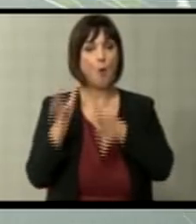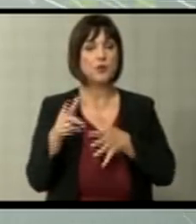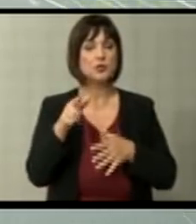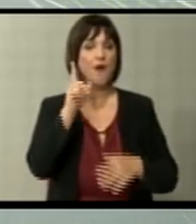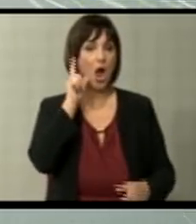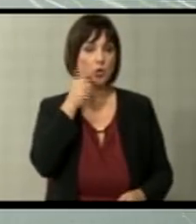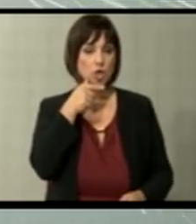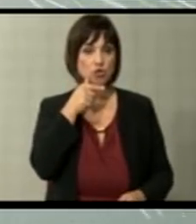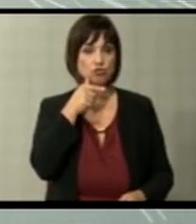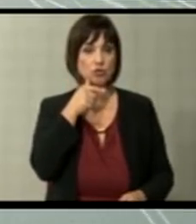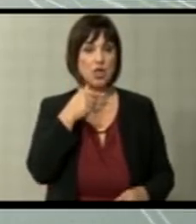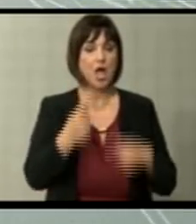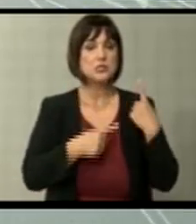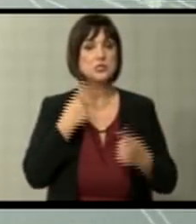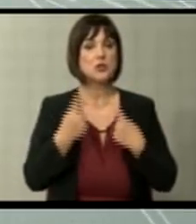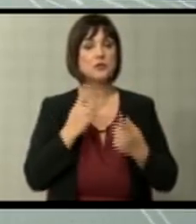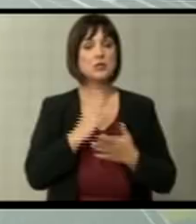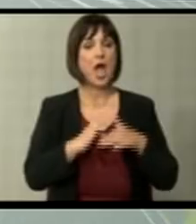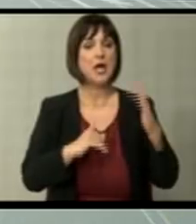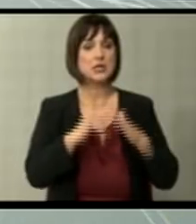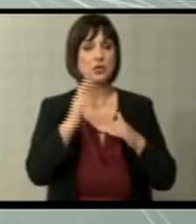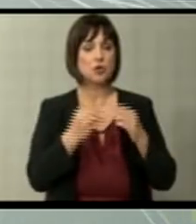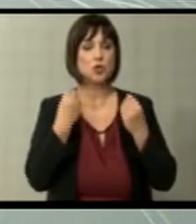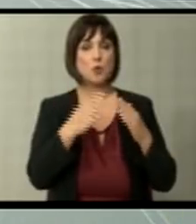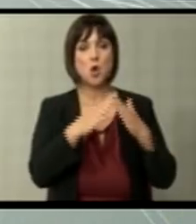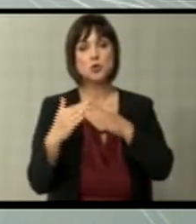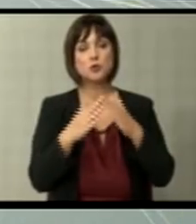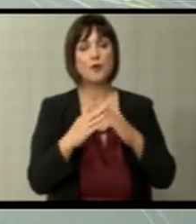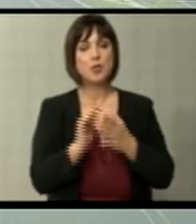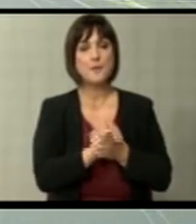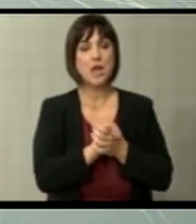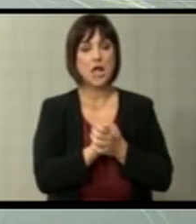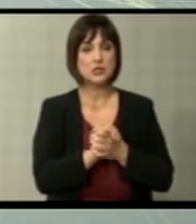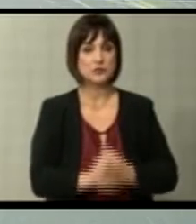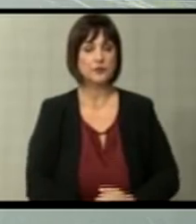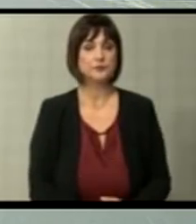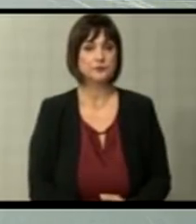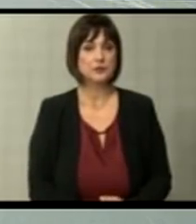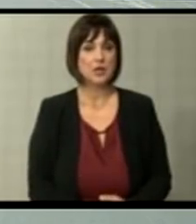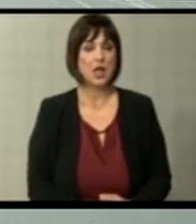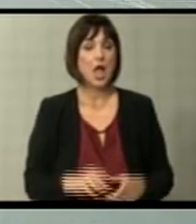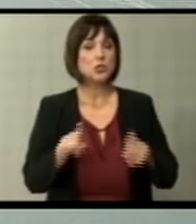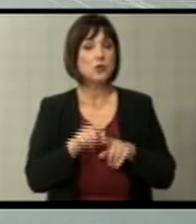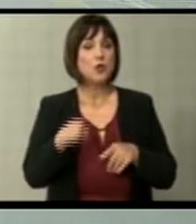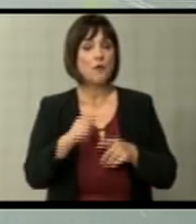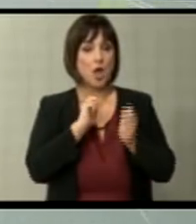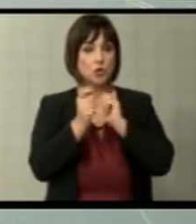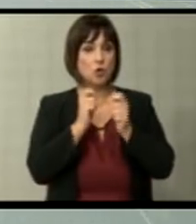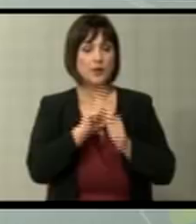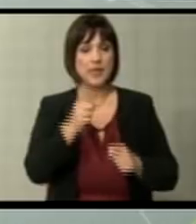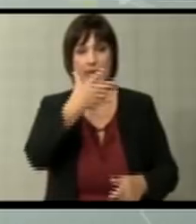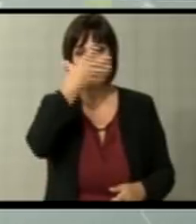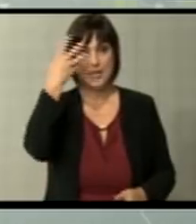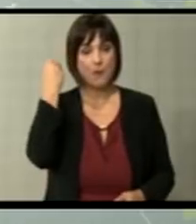ја отежнува атмосферата да градиш добрососедство и пријателство. Асиметричен и тој договор да не